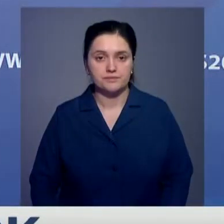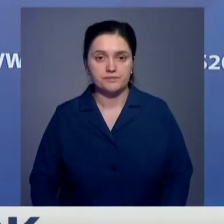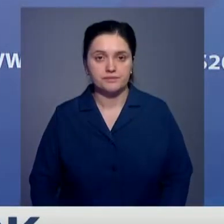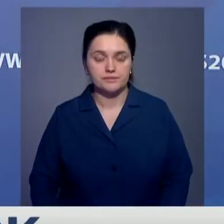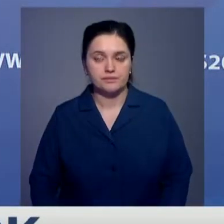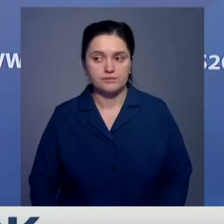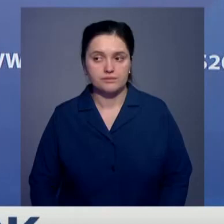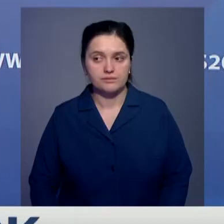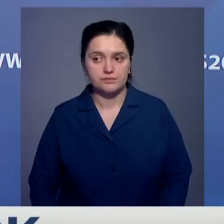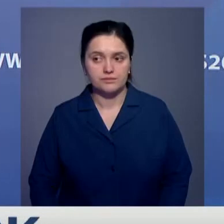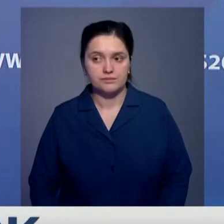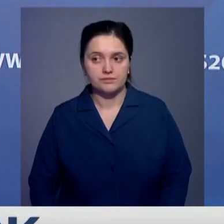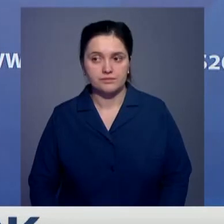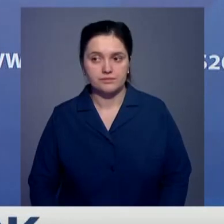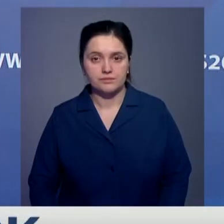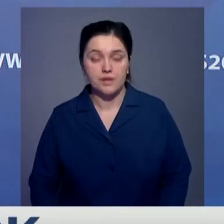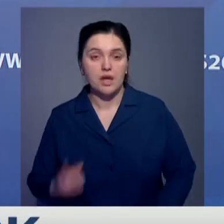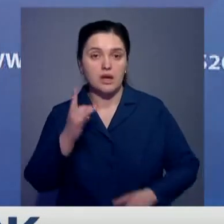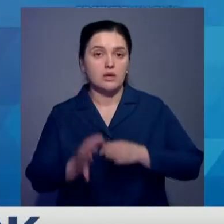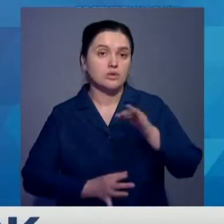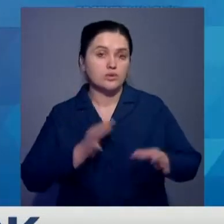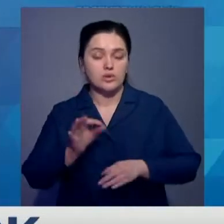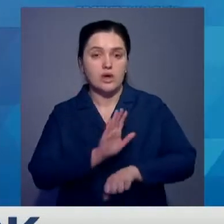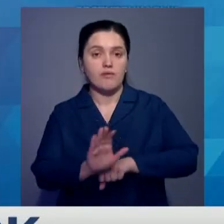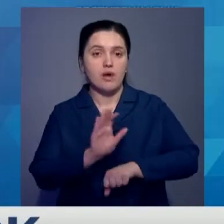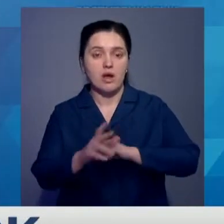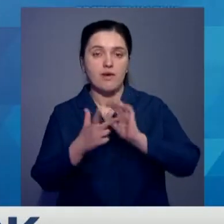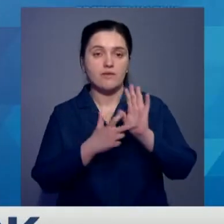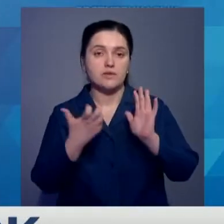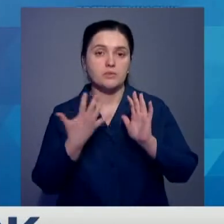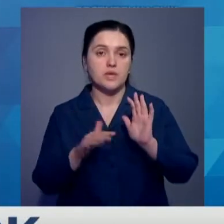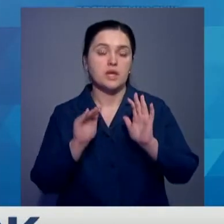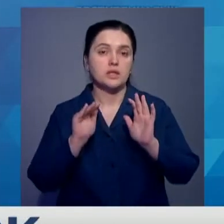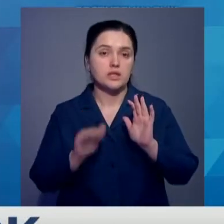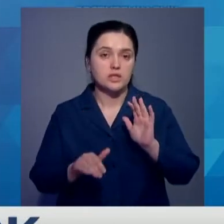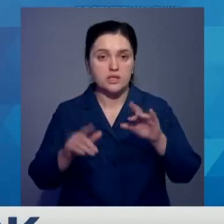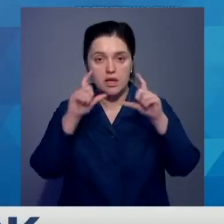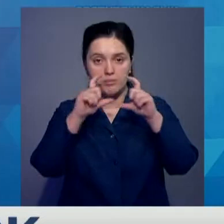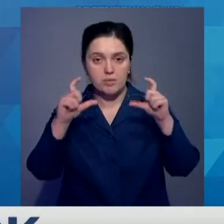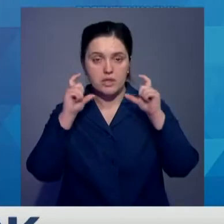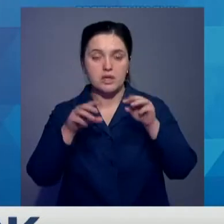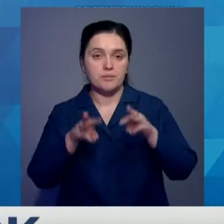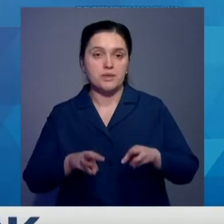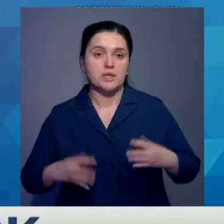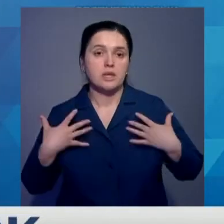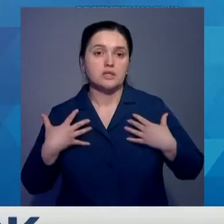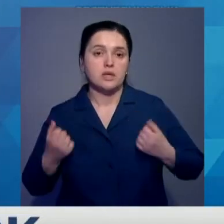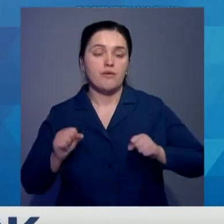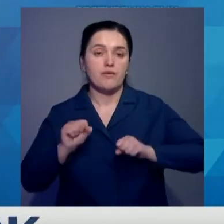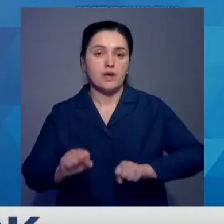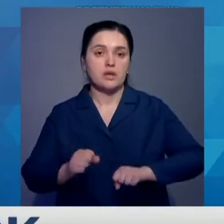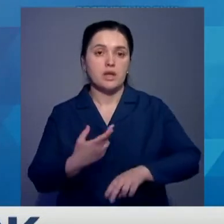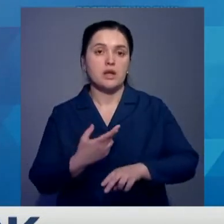На сегодняшний день в сутки выпускается 850 тысяч масок. Министерство здравоохранения произведенную